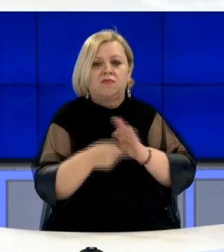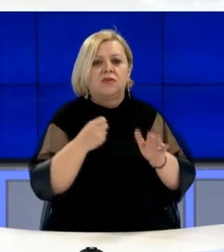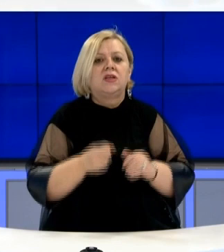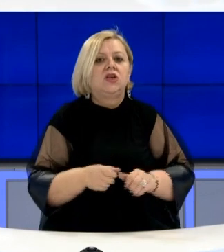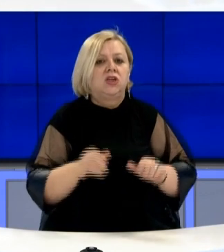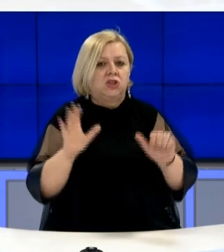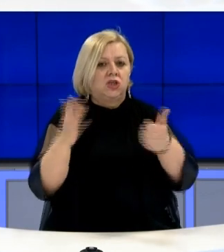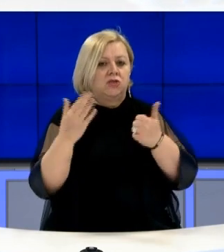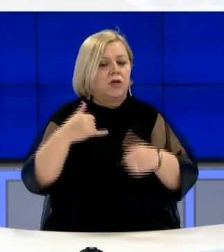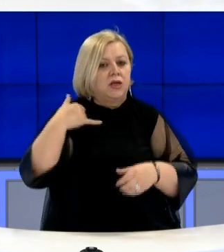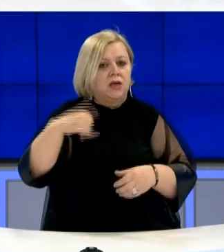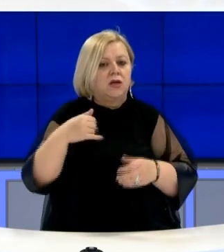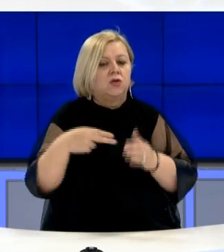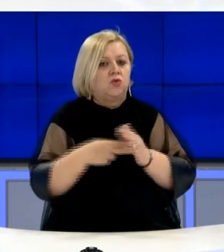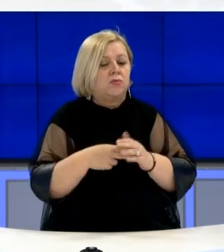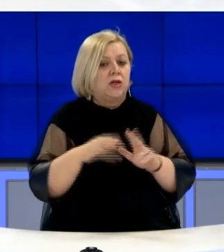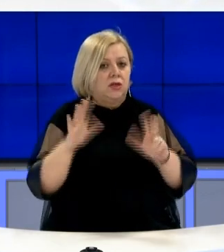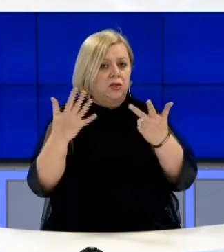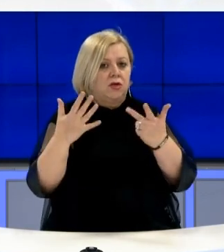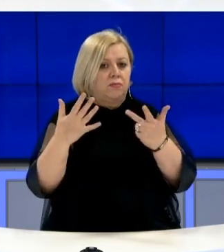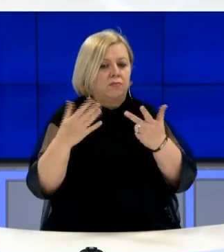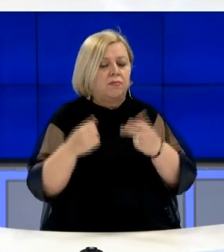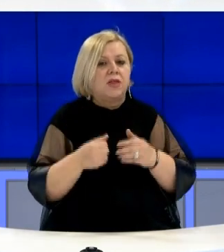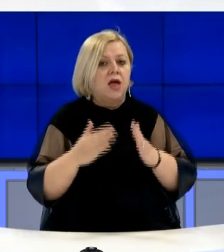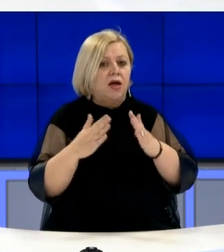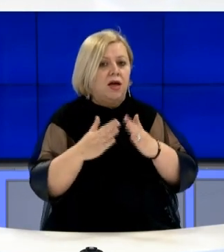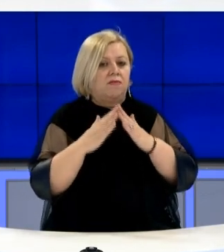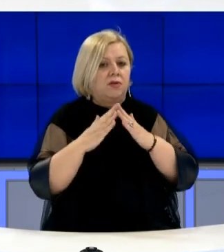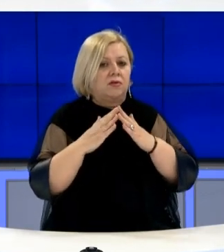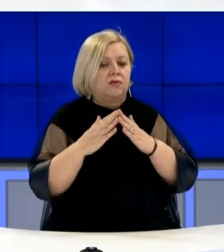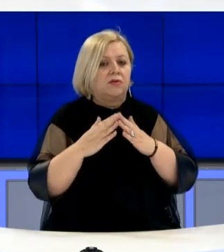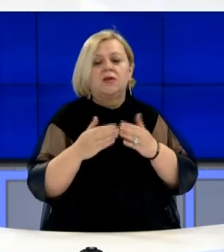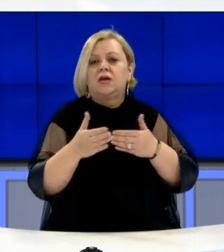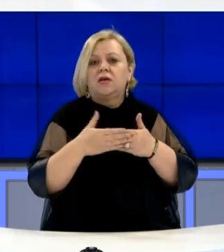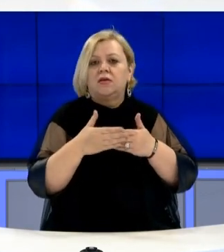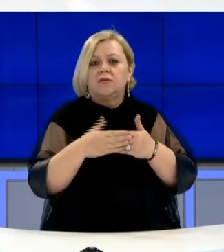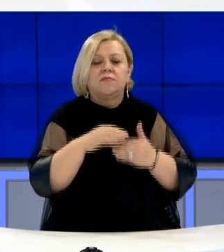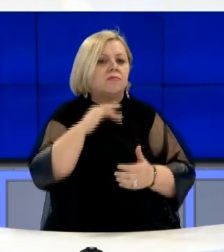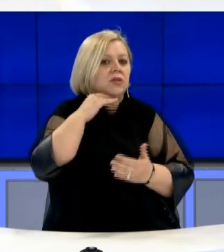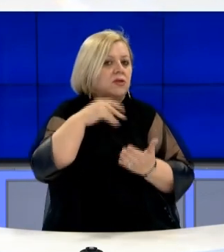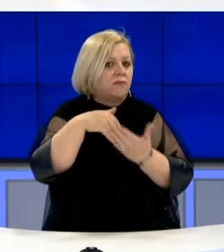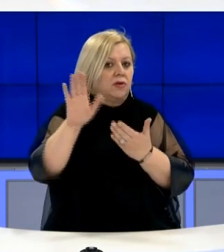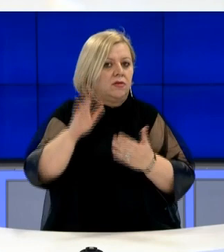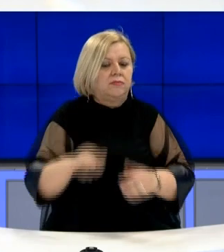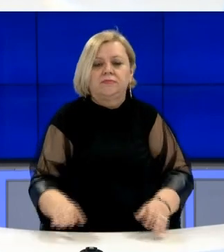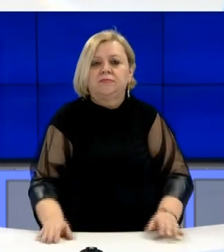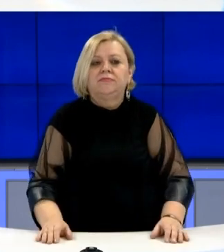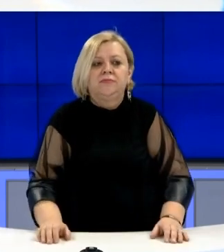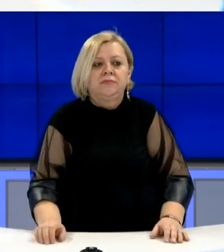.10. janar 2018, para objektit të partisë të ti në Mitrovicën e Veriut.